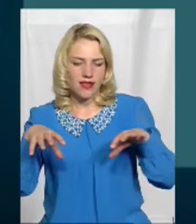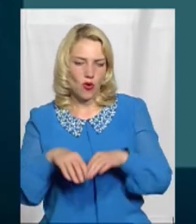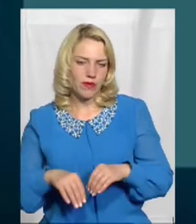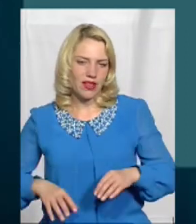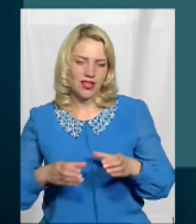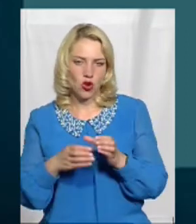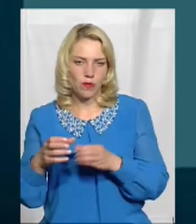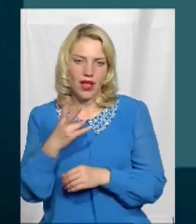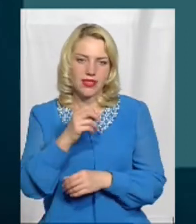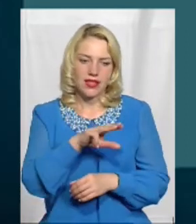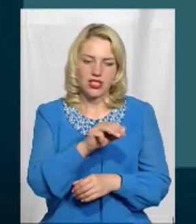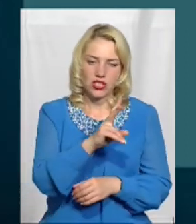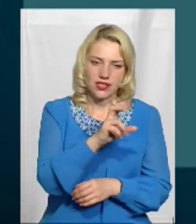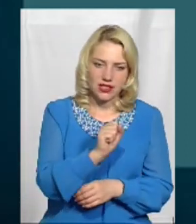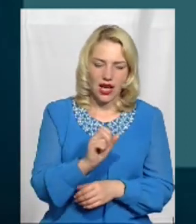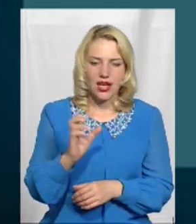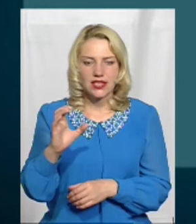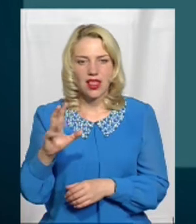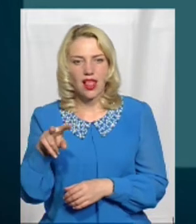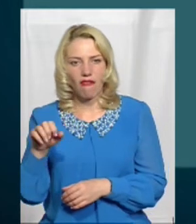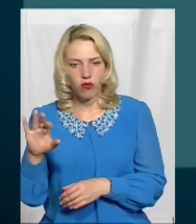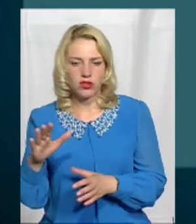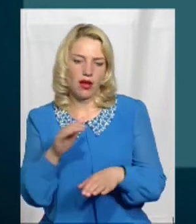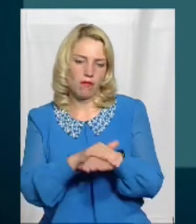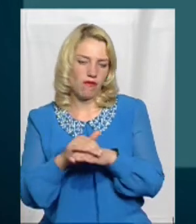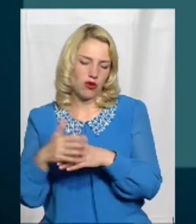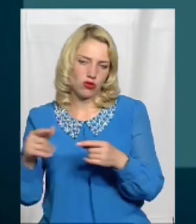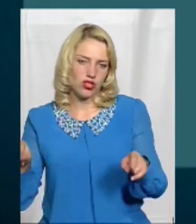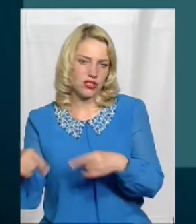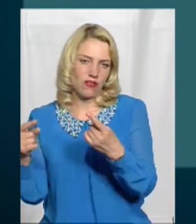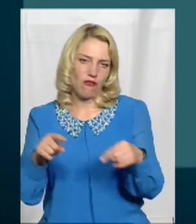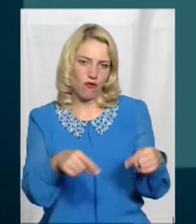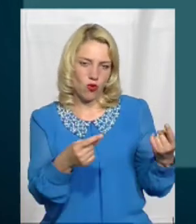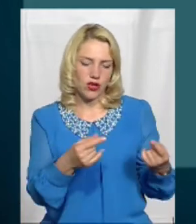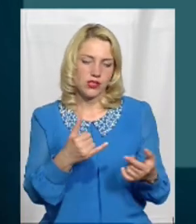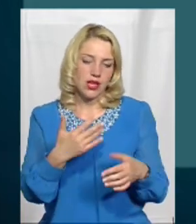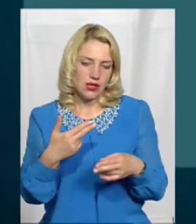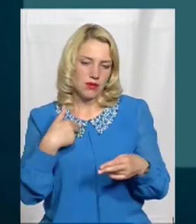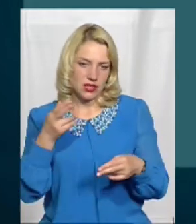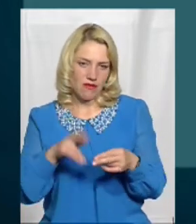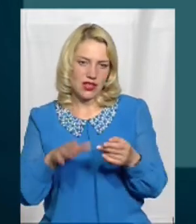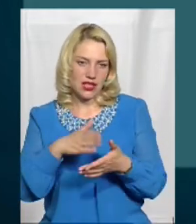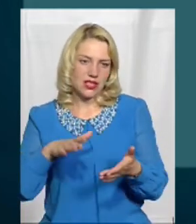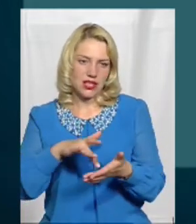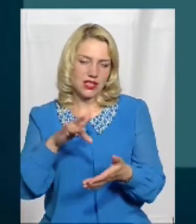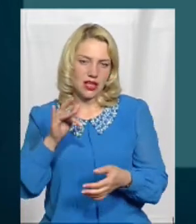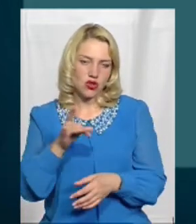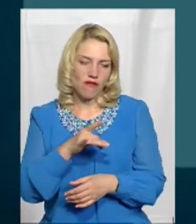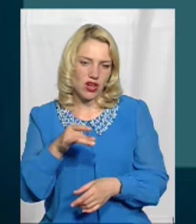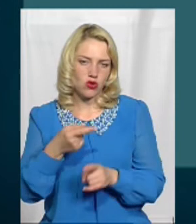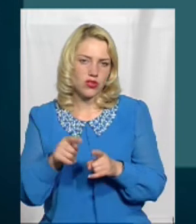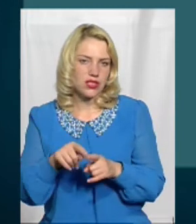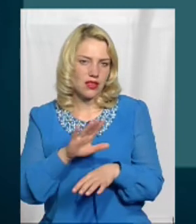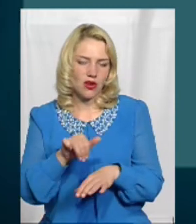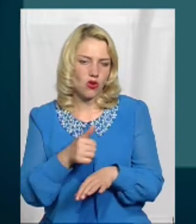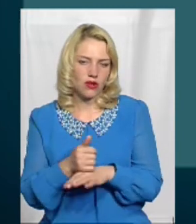Нетішинська і Славутська, вже по факту створені Тобто ми фактично завершили децентралізацію в районі Але не це головне,